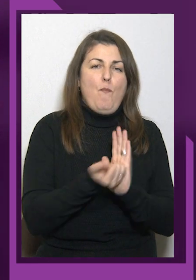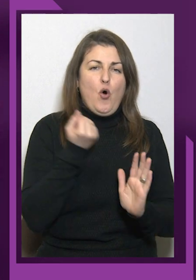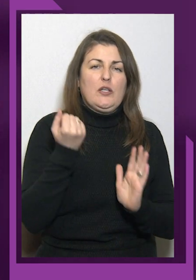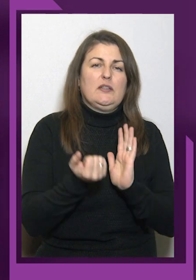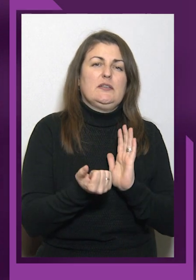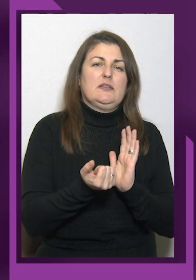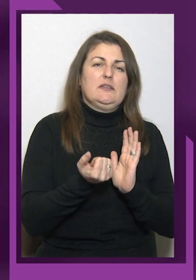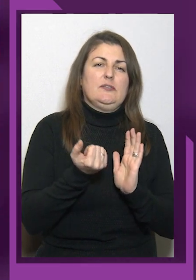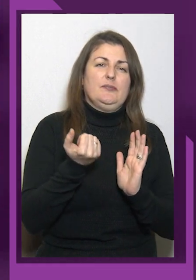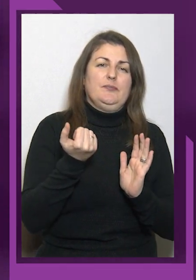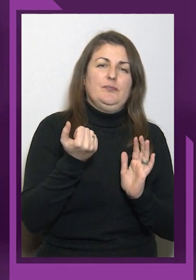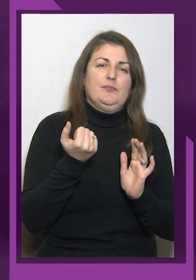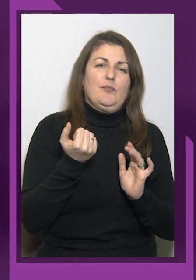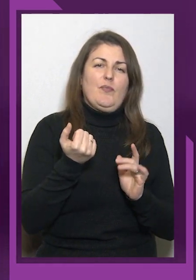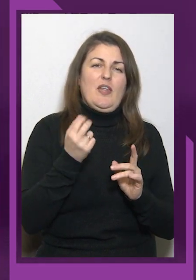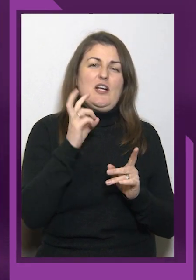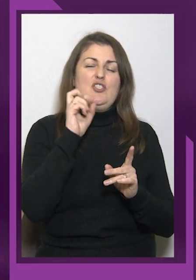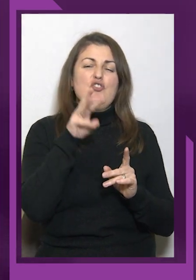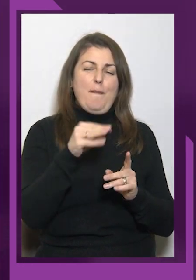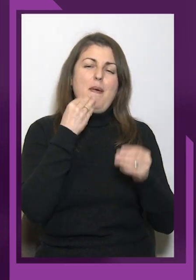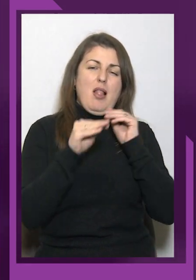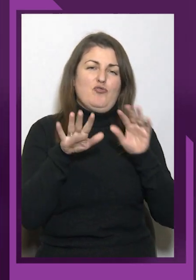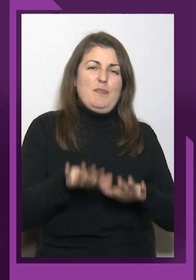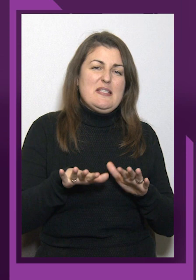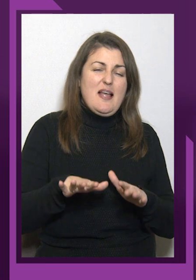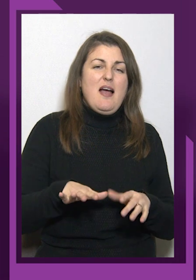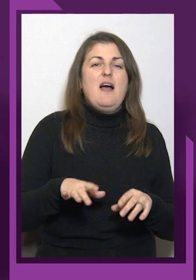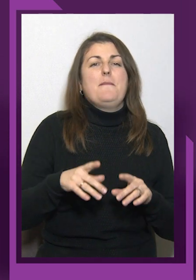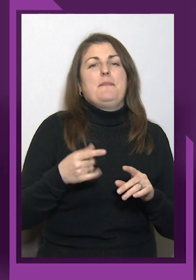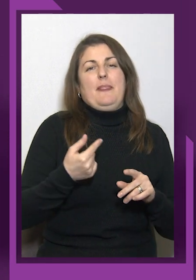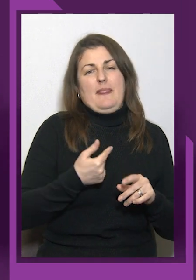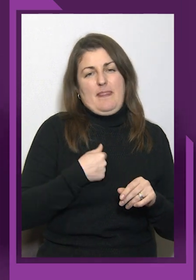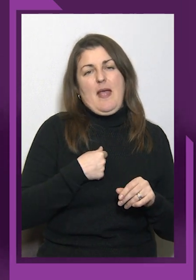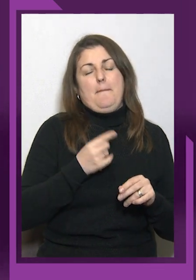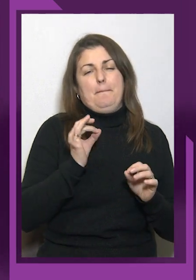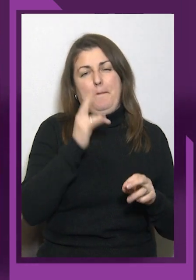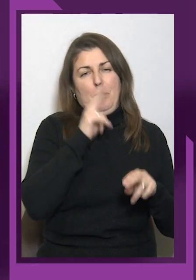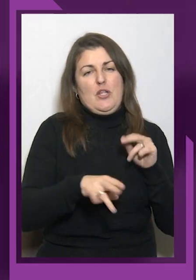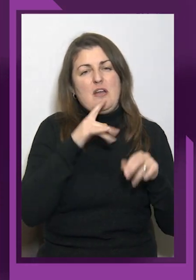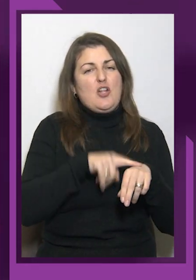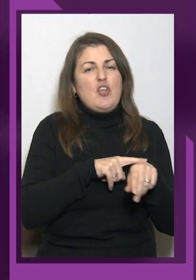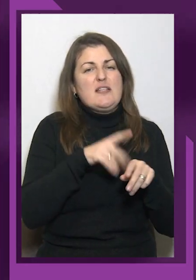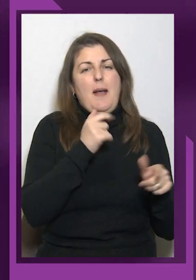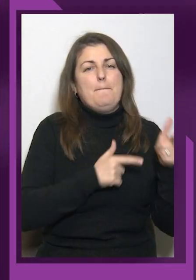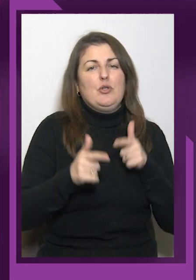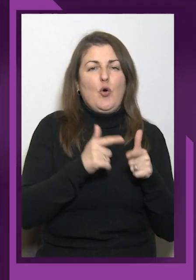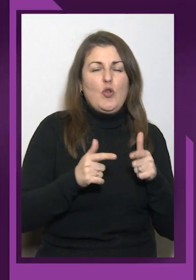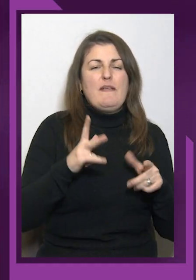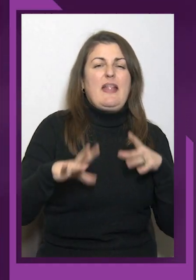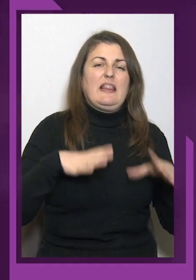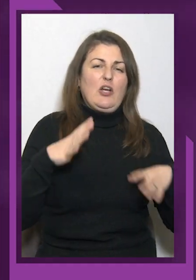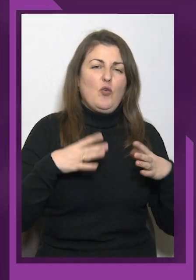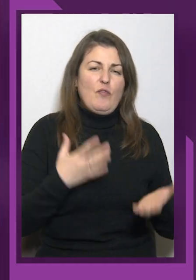Та, як я потеряла час на підготовку, на тренування, і трошки мене це збило з колії,